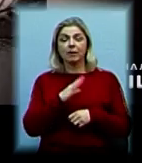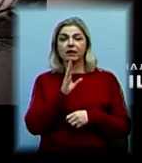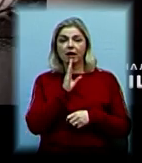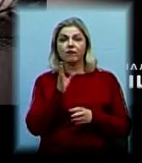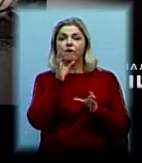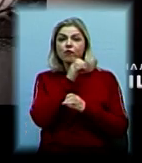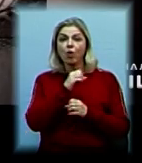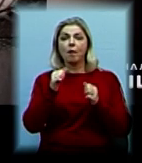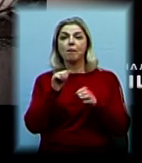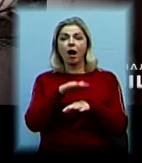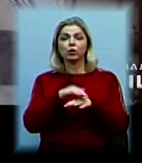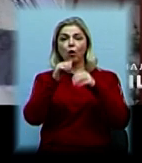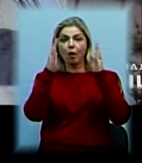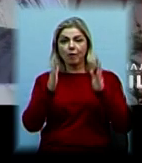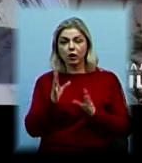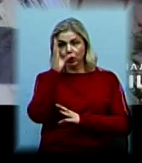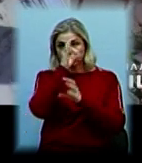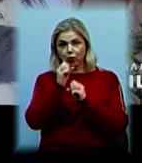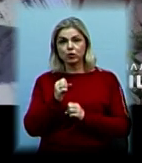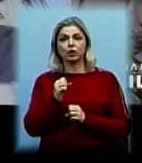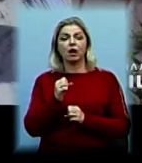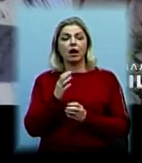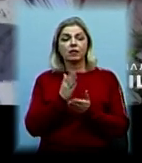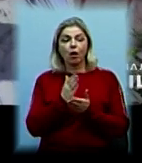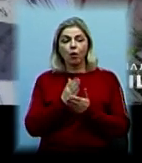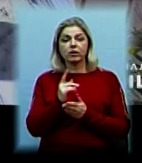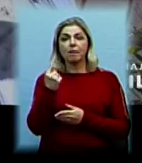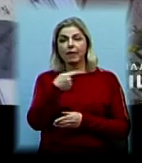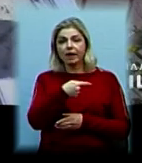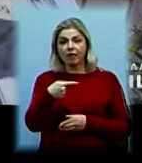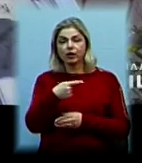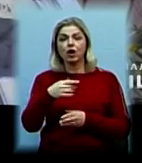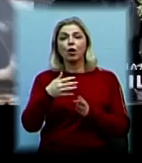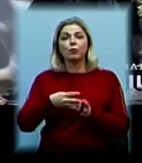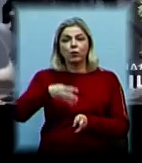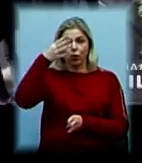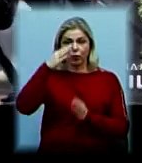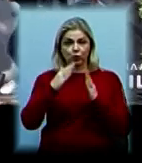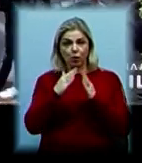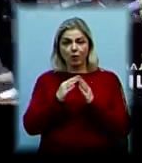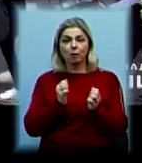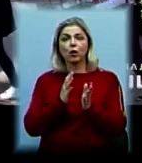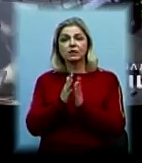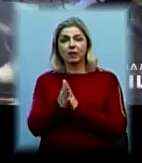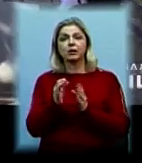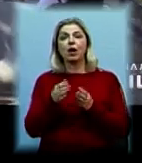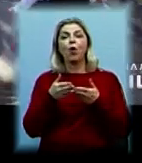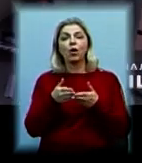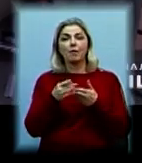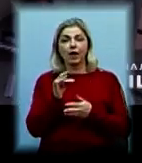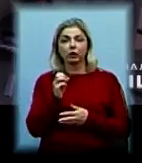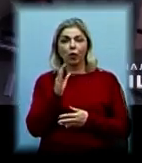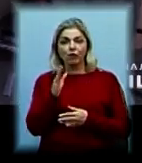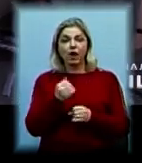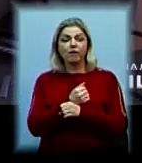банкомат вніч з 8 на 9 листопада. Він знаходився на першому поверсі багатоповерхівки на проспекті Корабелів. Вибух